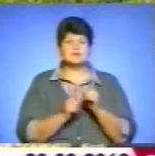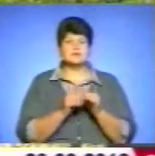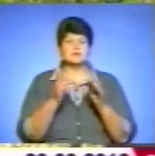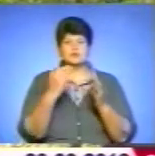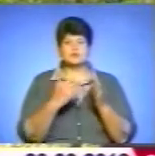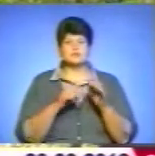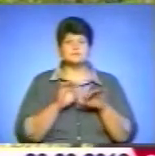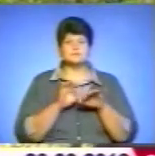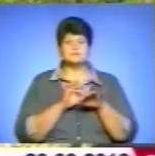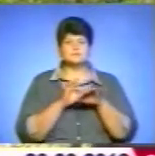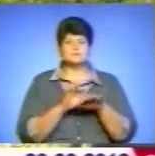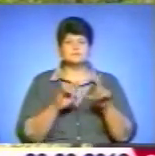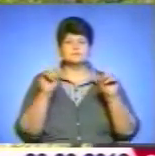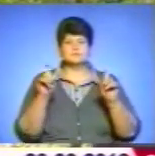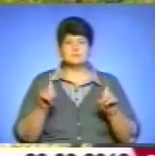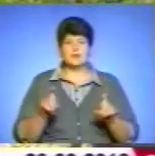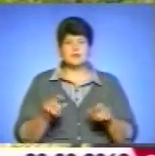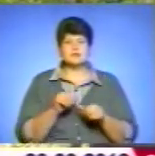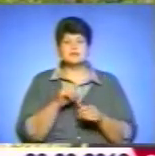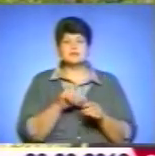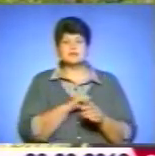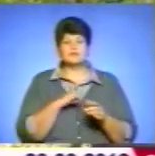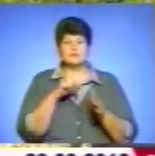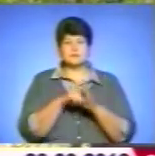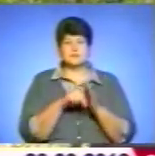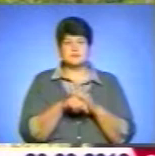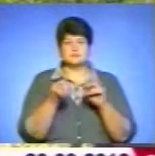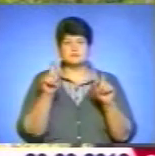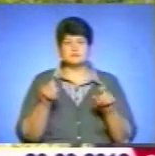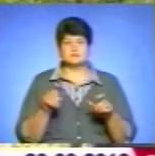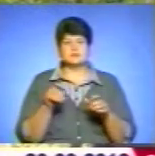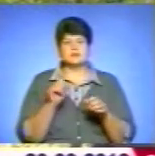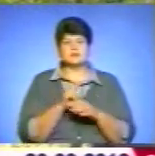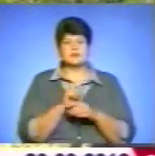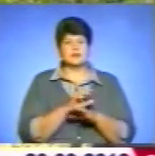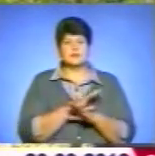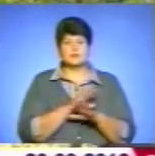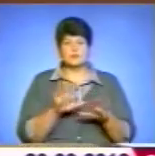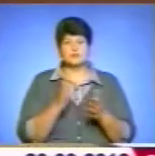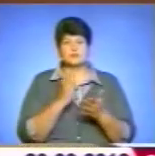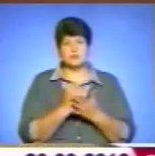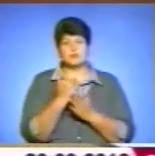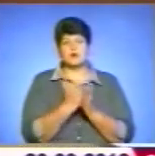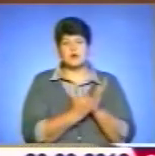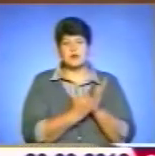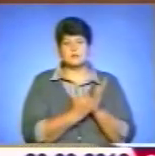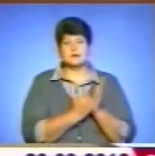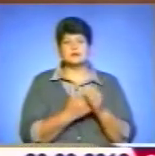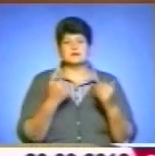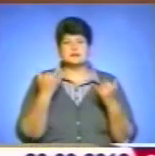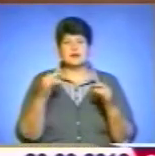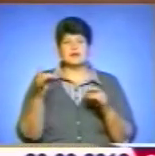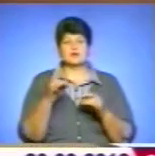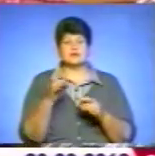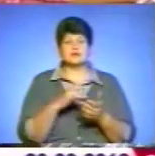проведення тестування, ну і самого змісту тестових завдань не буде, так як є відповідні програми. Наразі регіональні центри